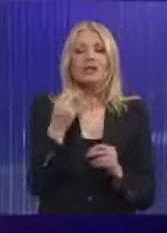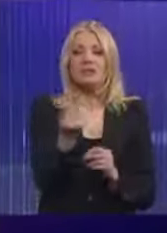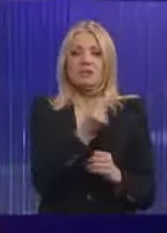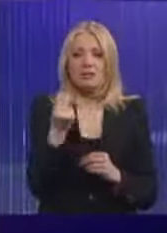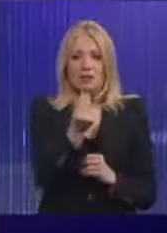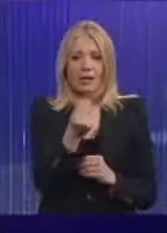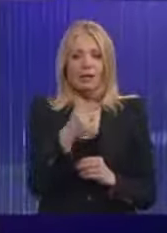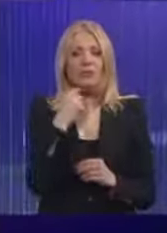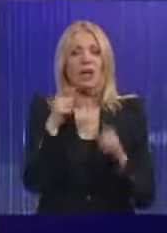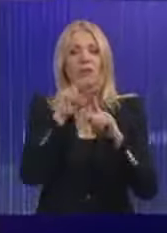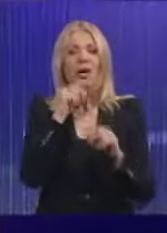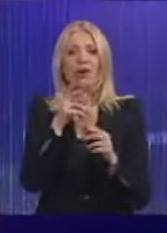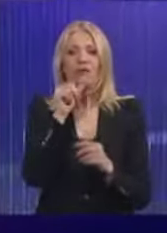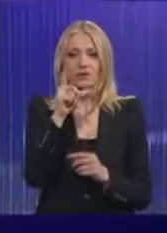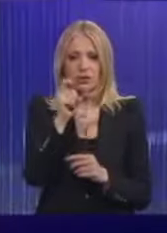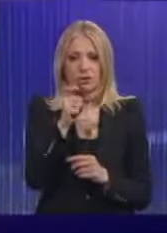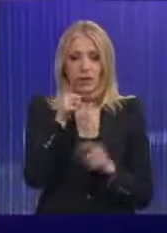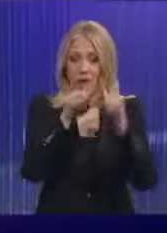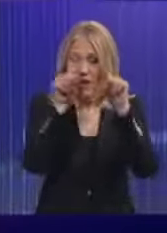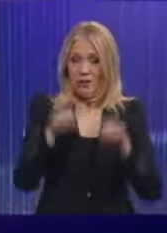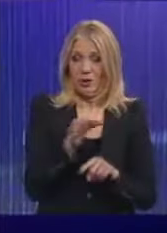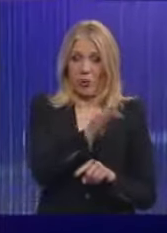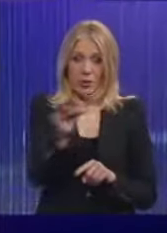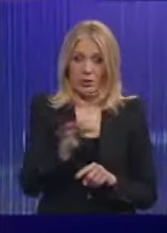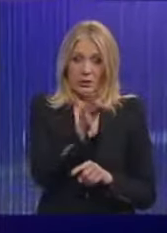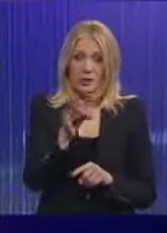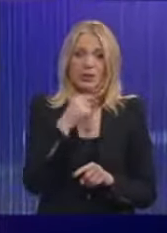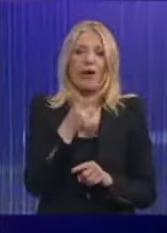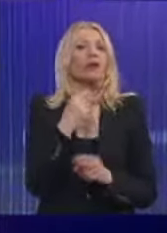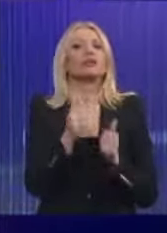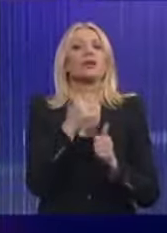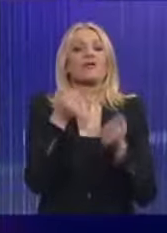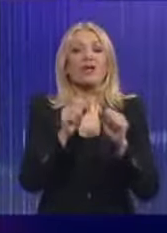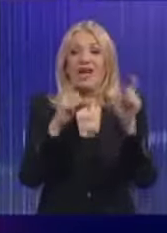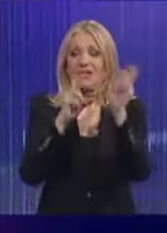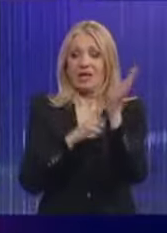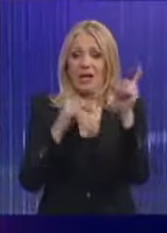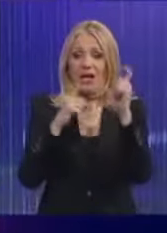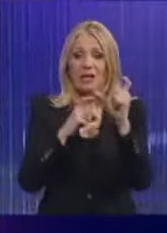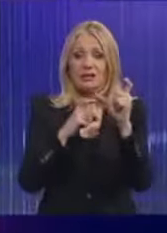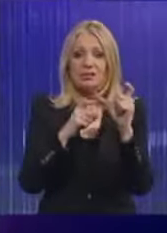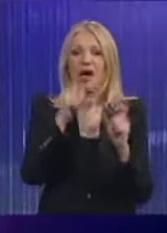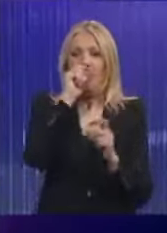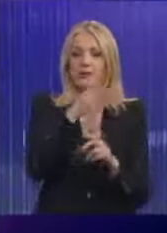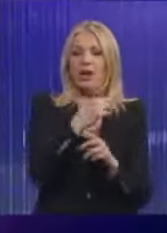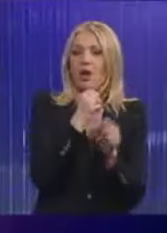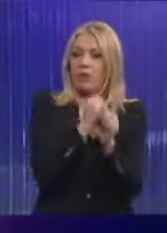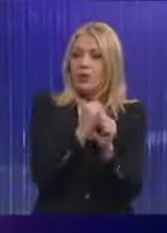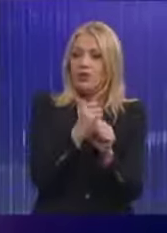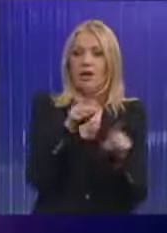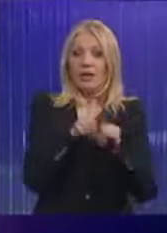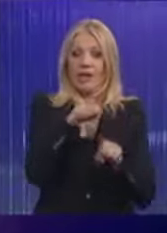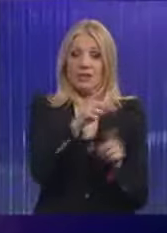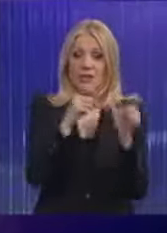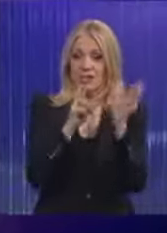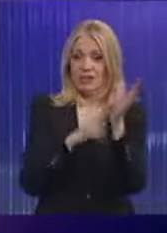Glišić-Parović. Ta lista opozicija je aktuelnoj vlasti SNS-a, a na lokalu podržavaju ta isti